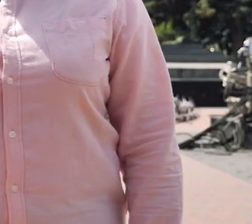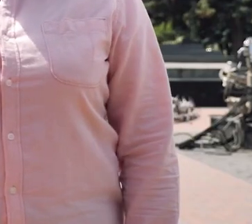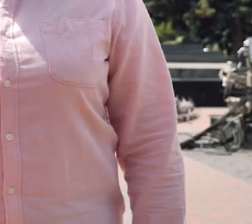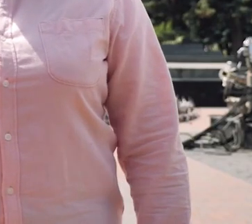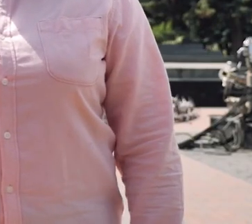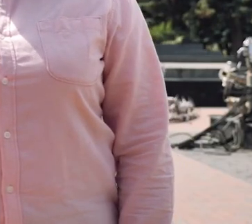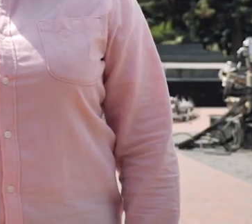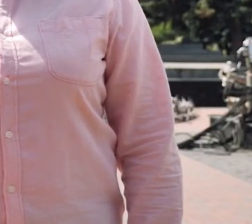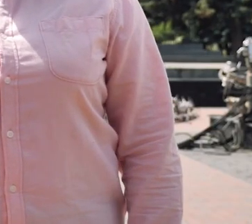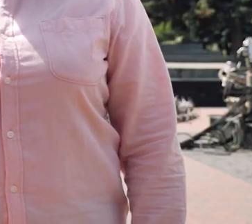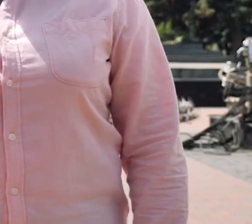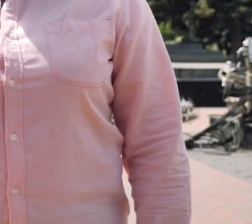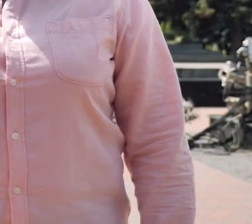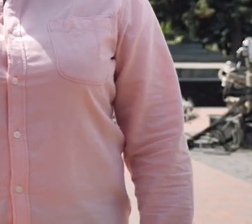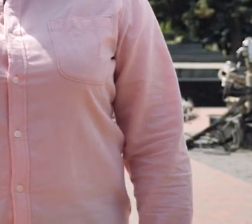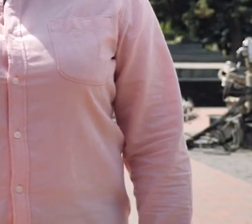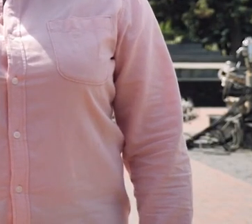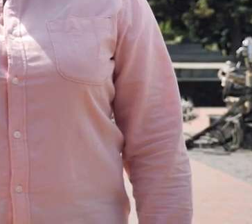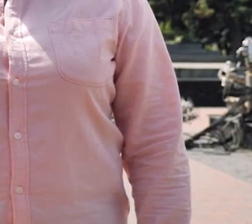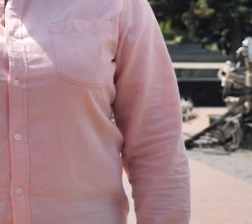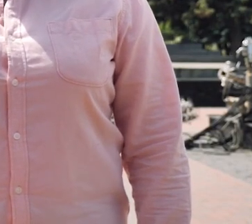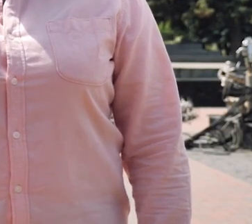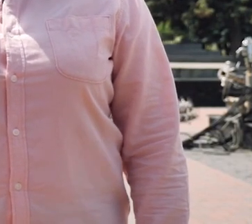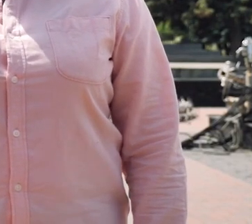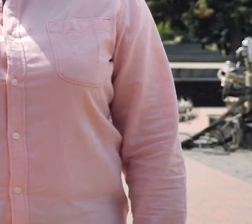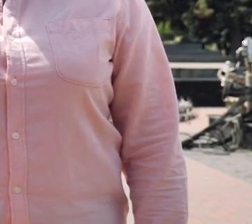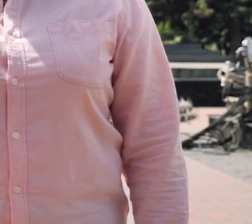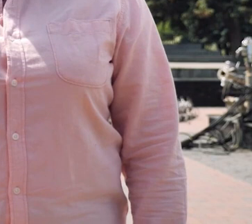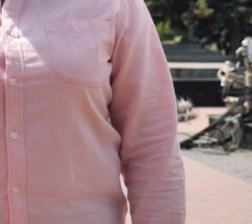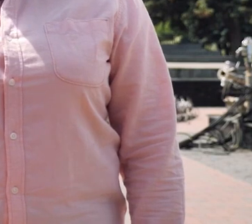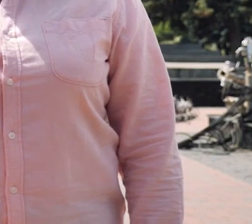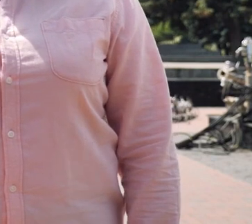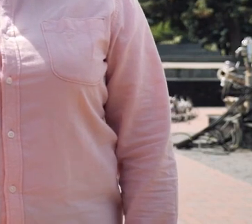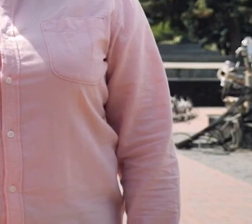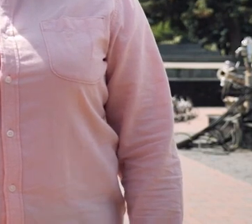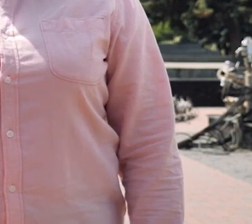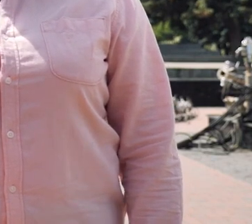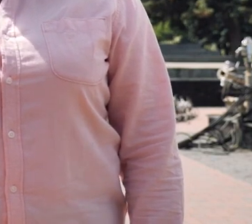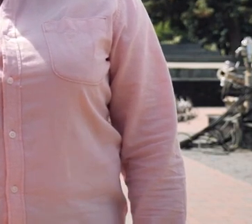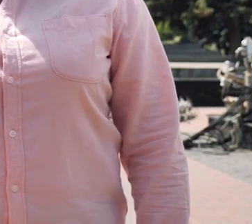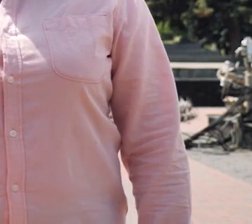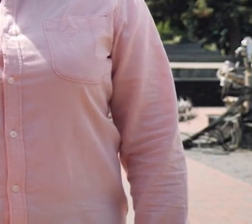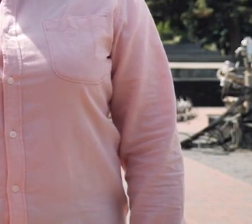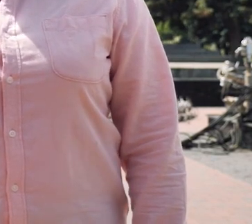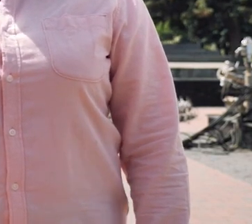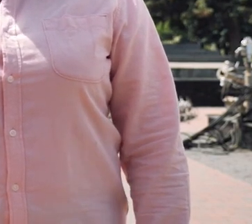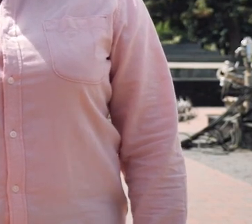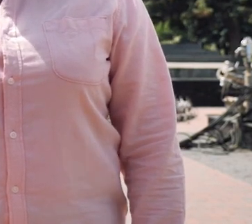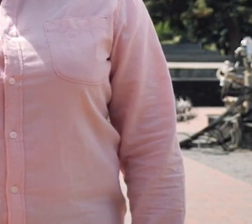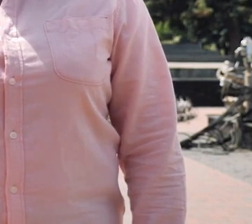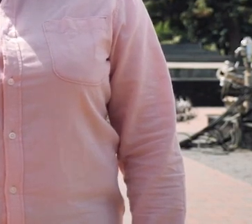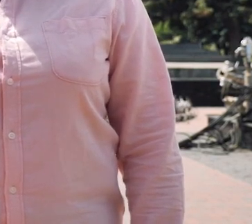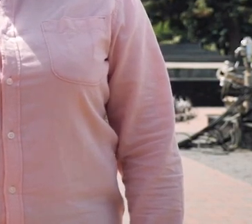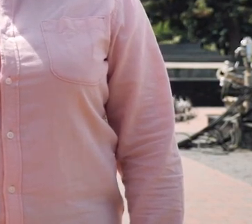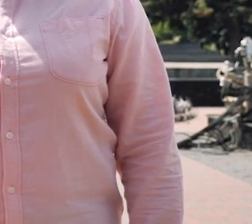Вважаю Збройним силам України перемог. Великих та маленьких, бо вони також потрібні. А ще сили